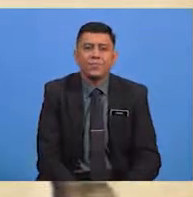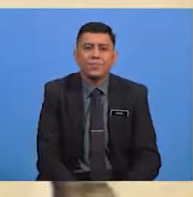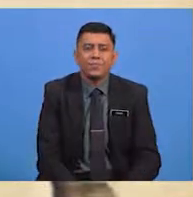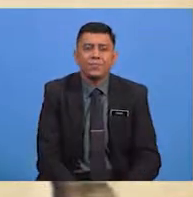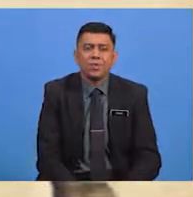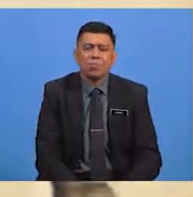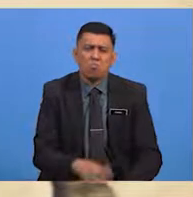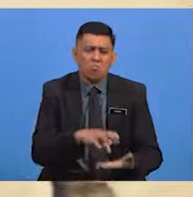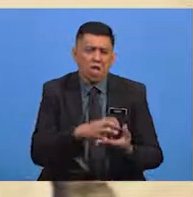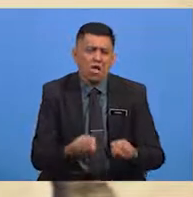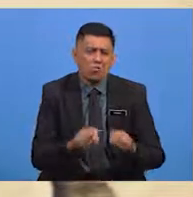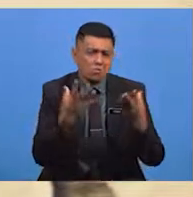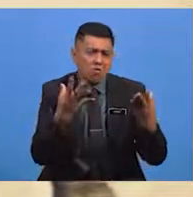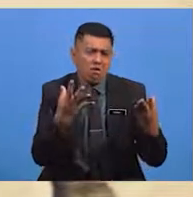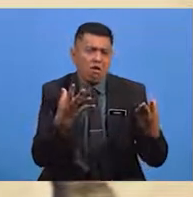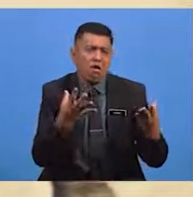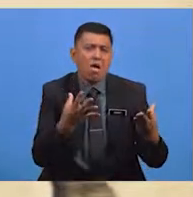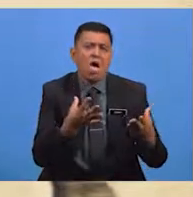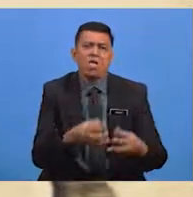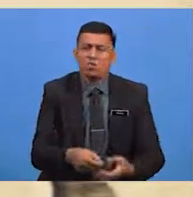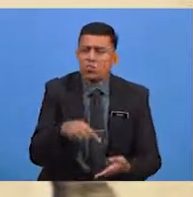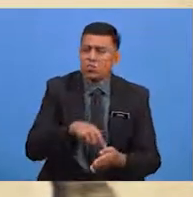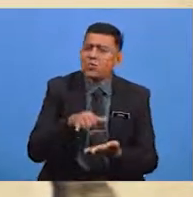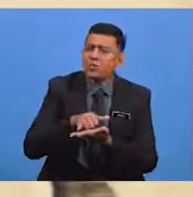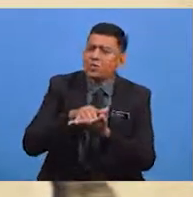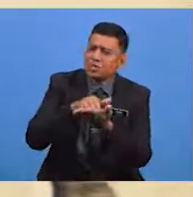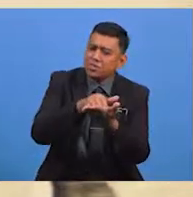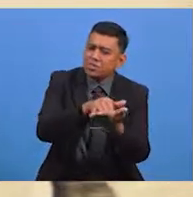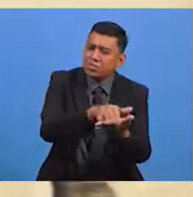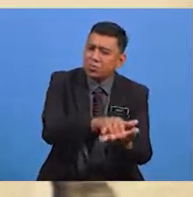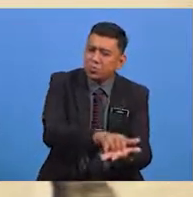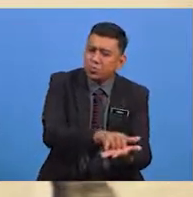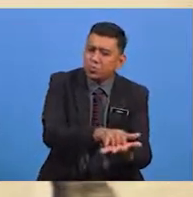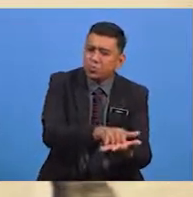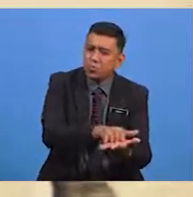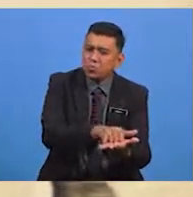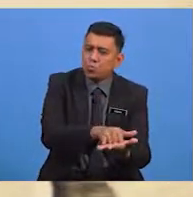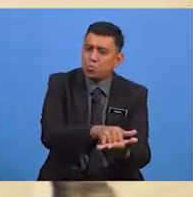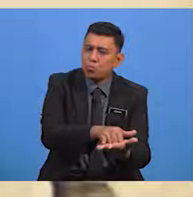Remok dan redam Hancur di situ